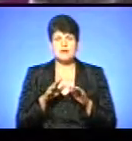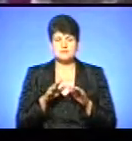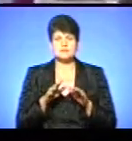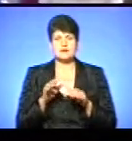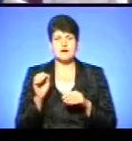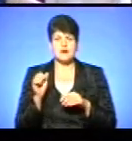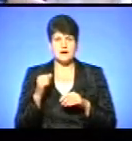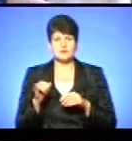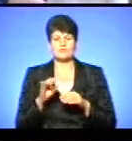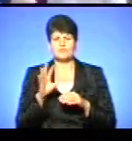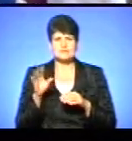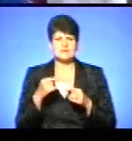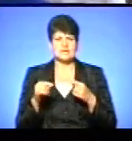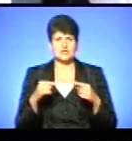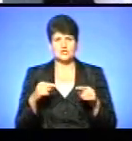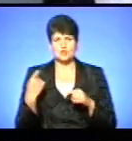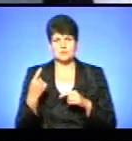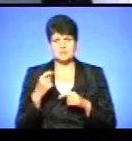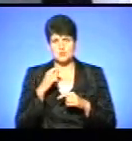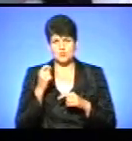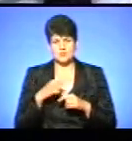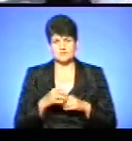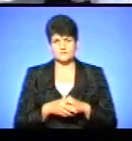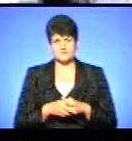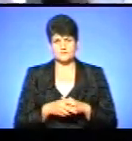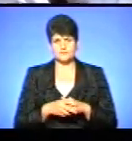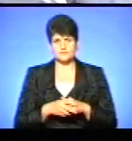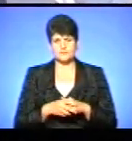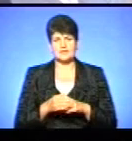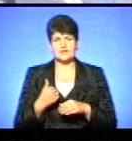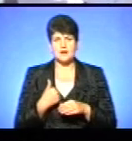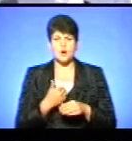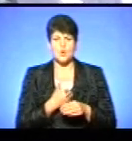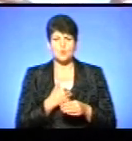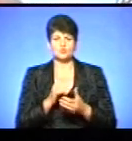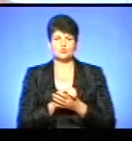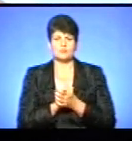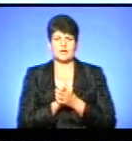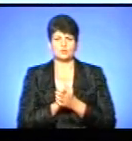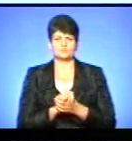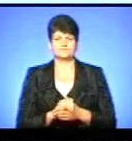усі інші області України». «Я хочу в мир!»